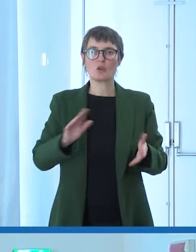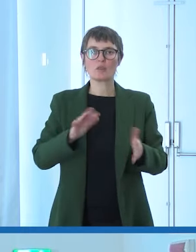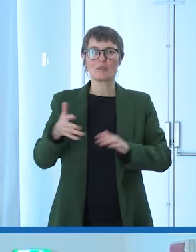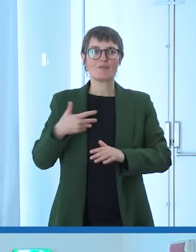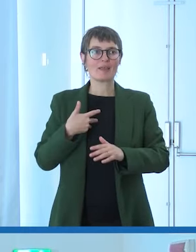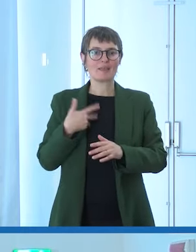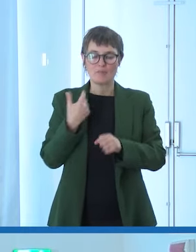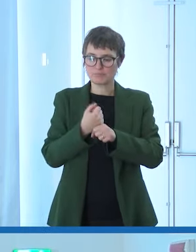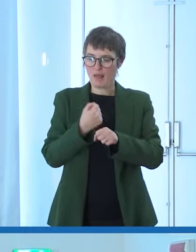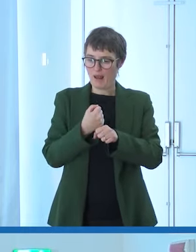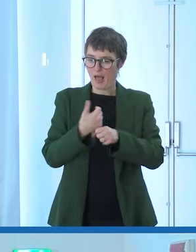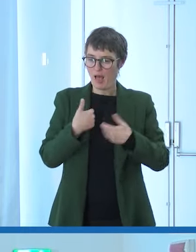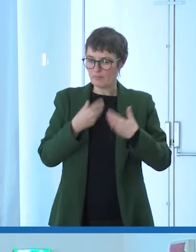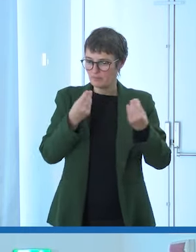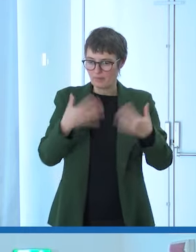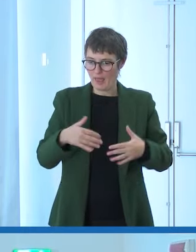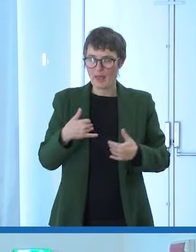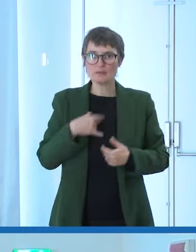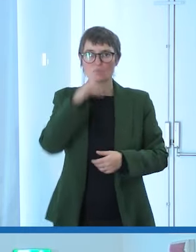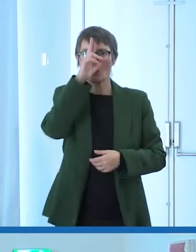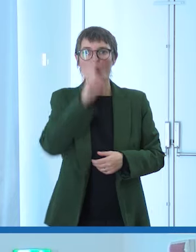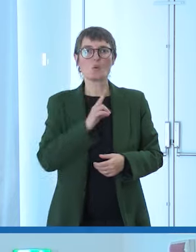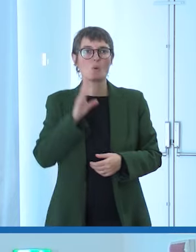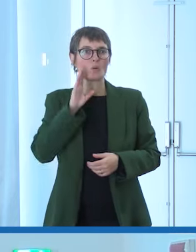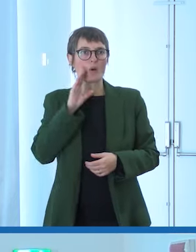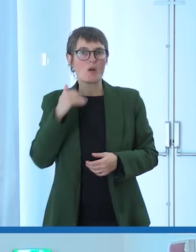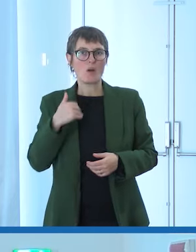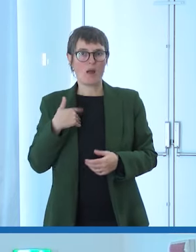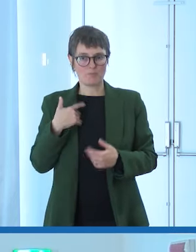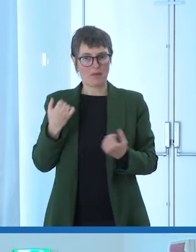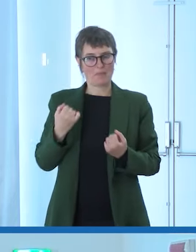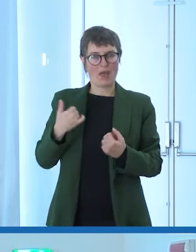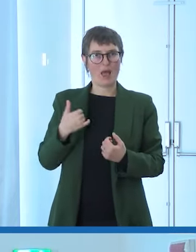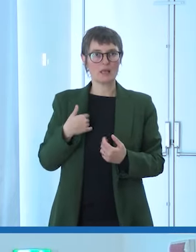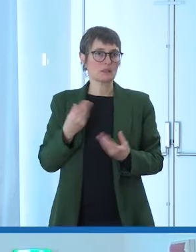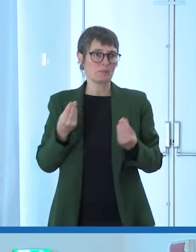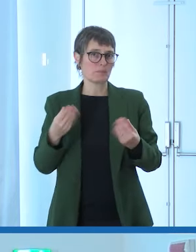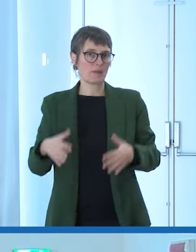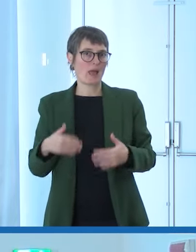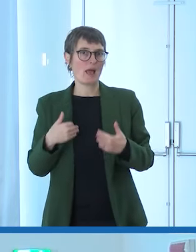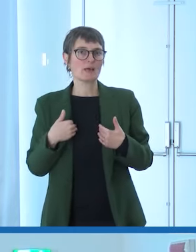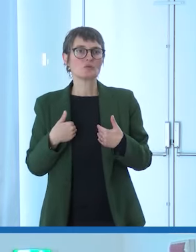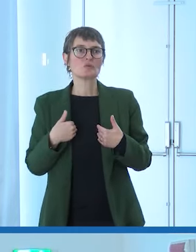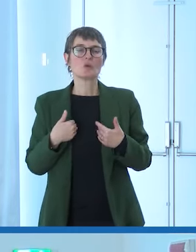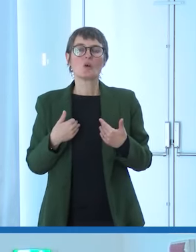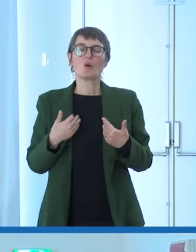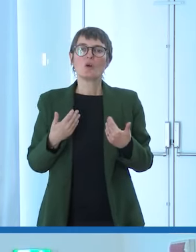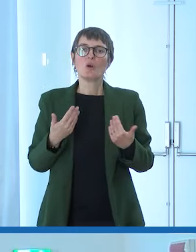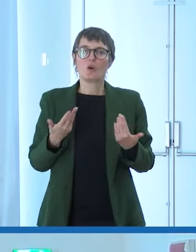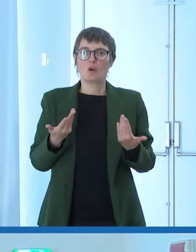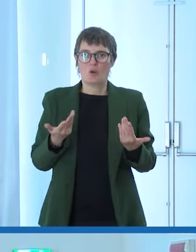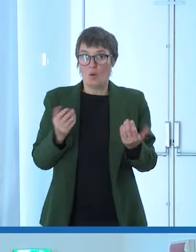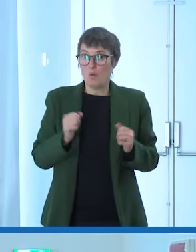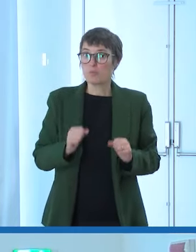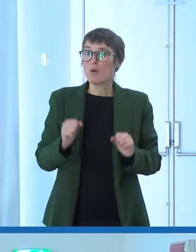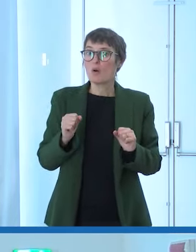svolgevo il mio ruolo di padre anche molto proattivo malgrado però dico e